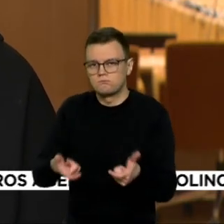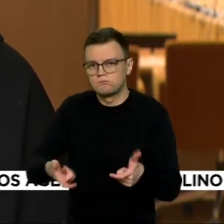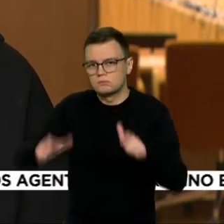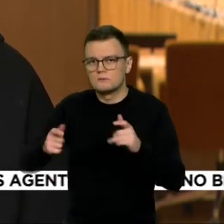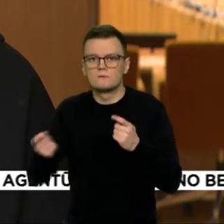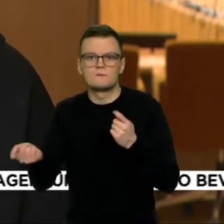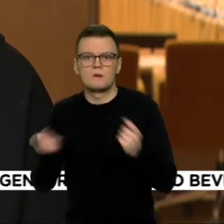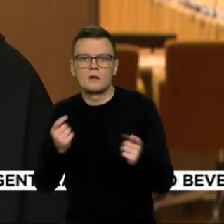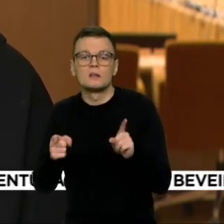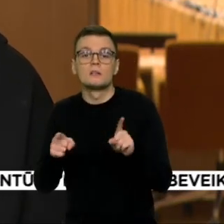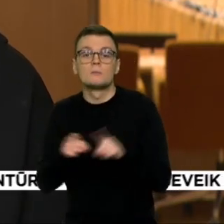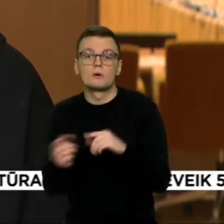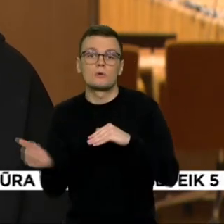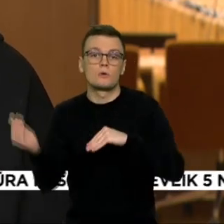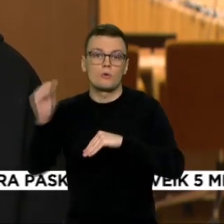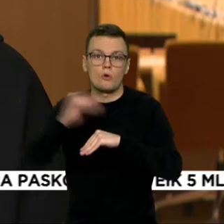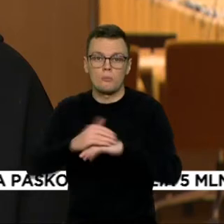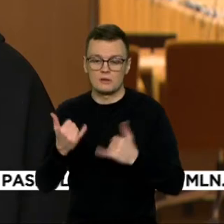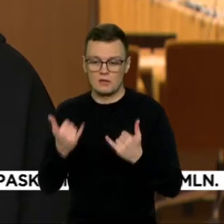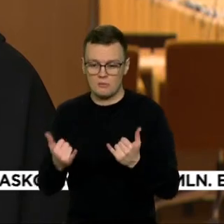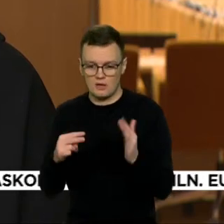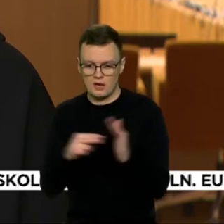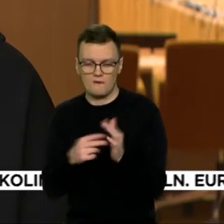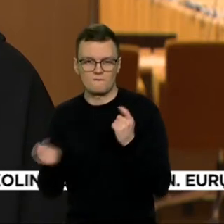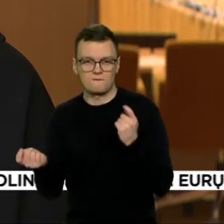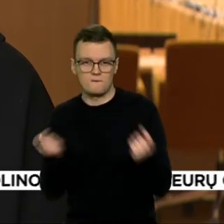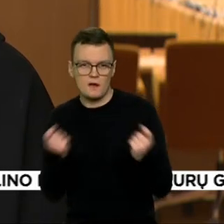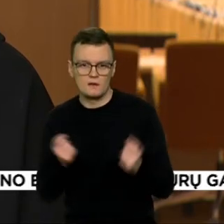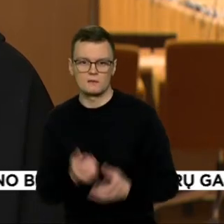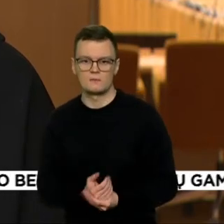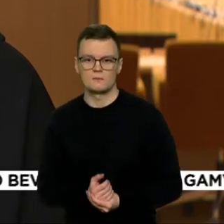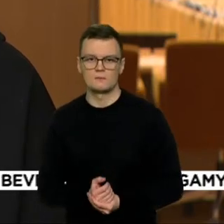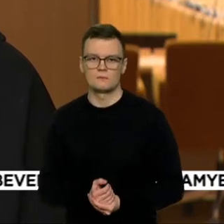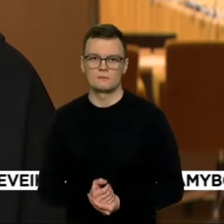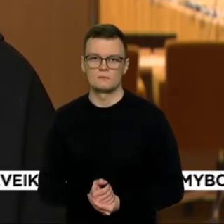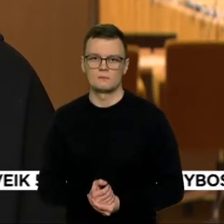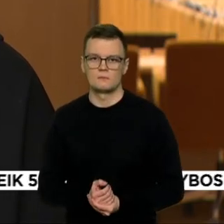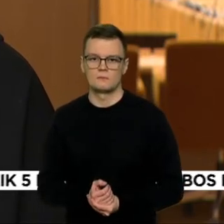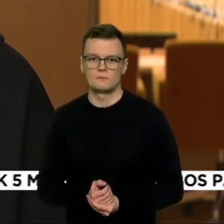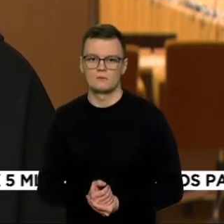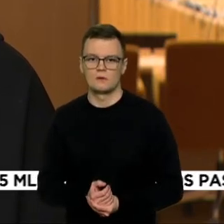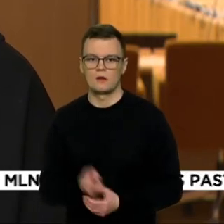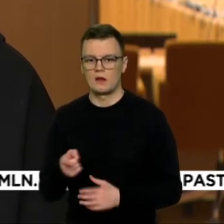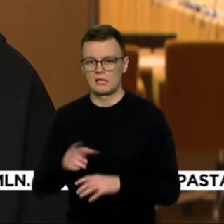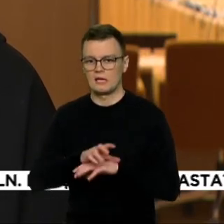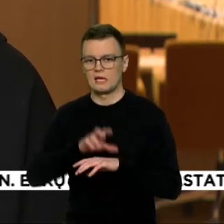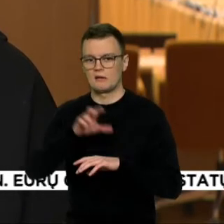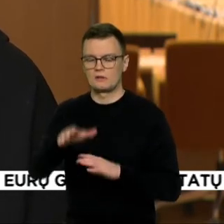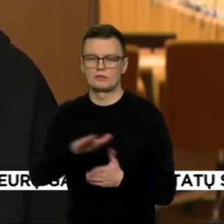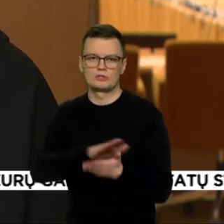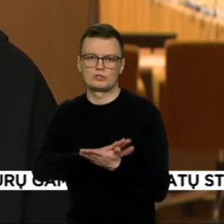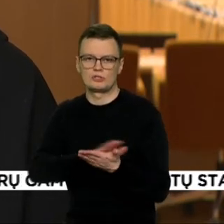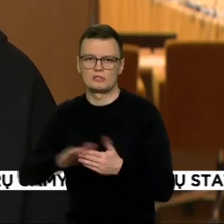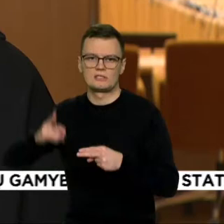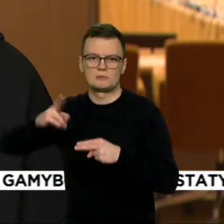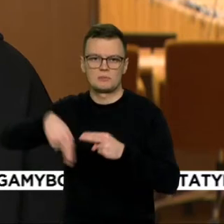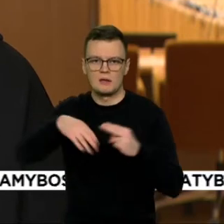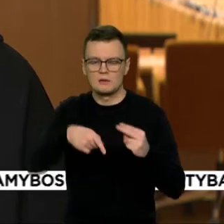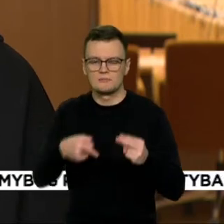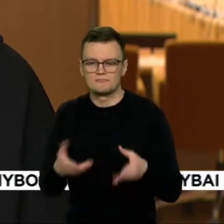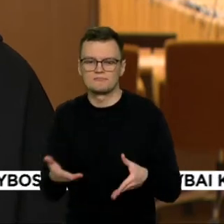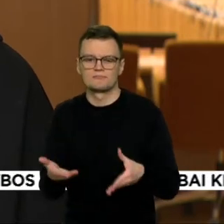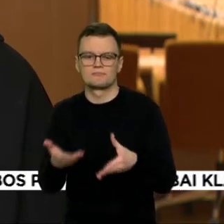suvaldant dabartinės kainas, bet tiek ir investuojant į tvarių sprendimus, kurie prisidės prie ilgalaikio